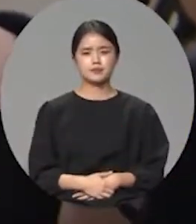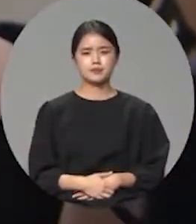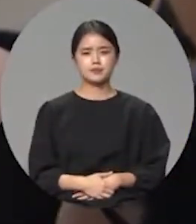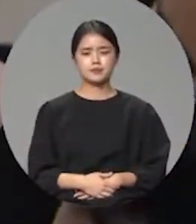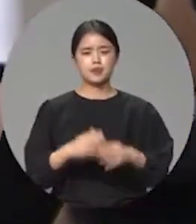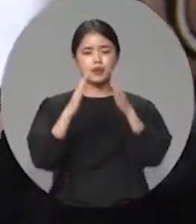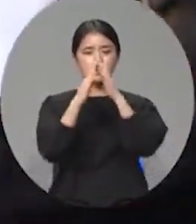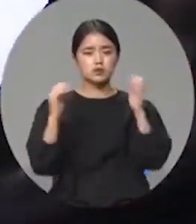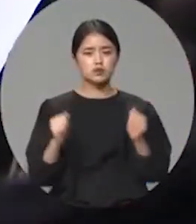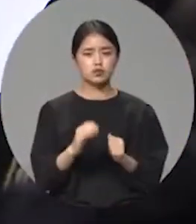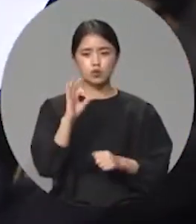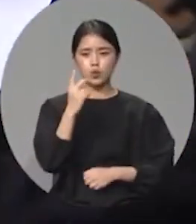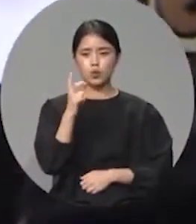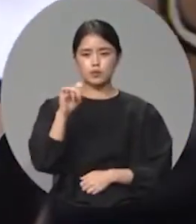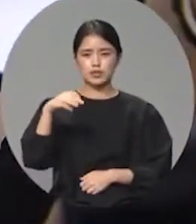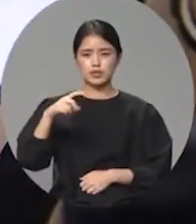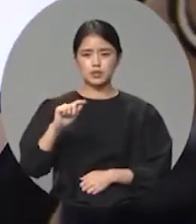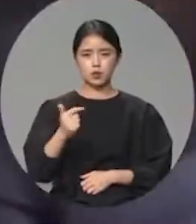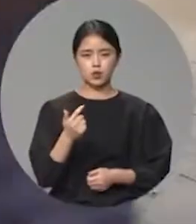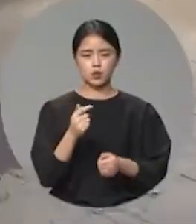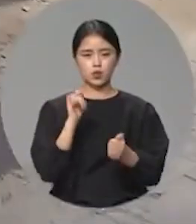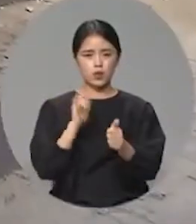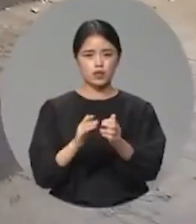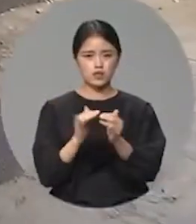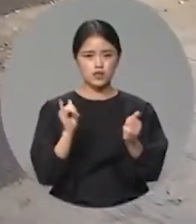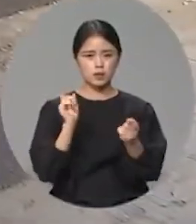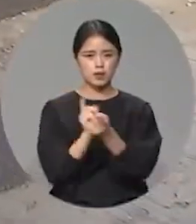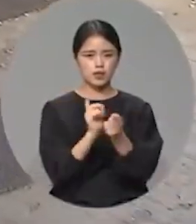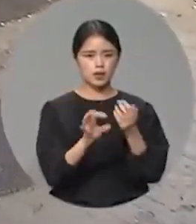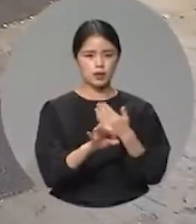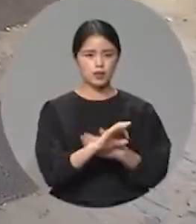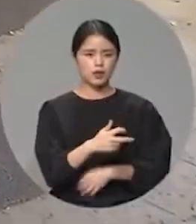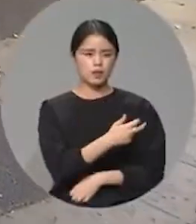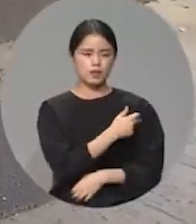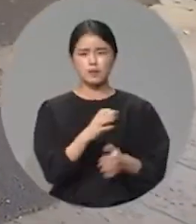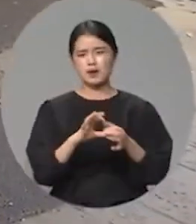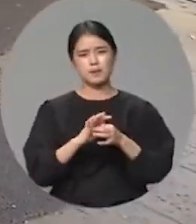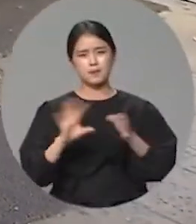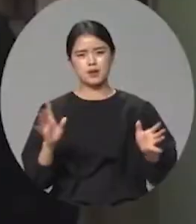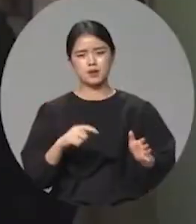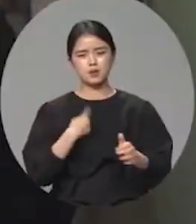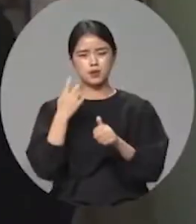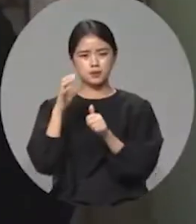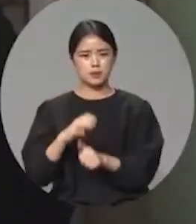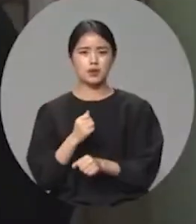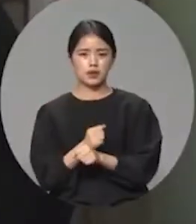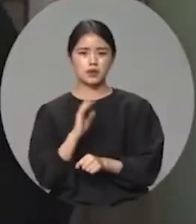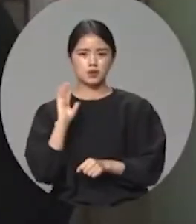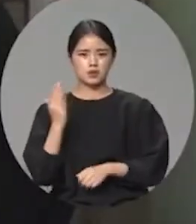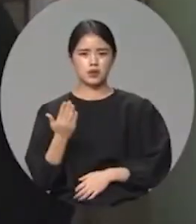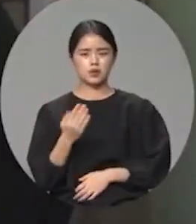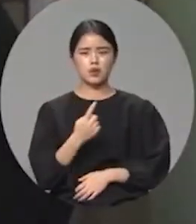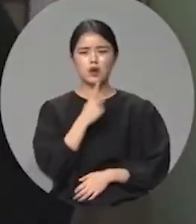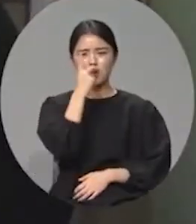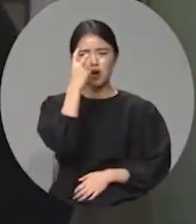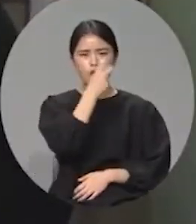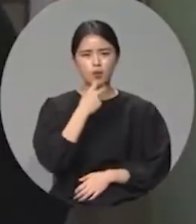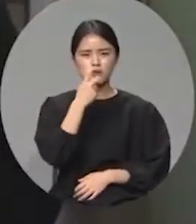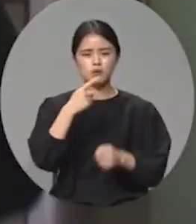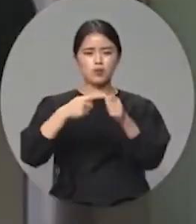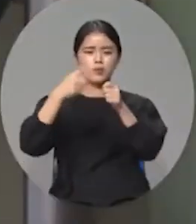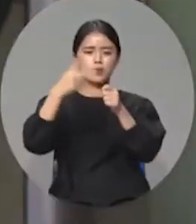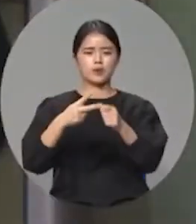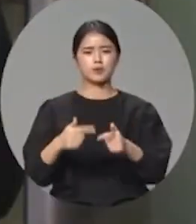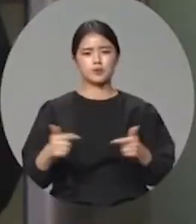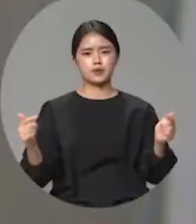전라북도는 오미크론 확진자와 접촉한 경우 백신 접종 여부와 상관없이 자가격리를 하고 PCR 검사도 두 차례로